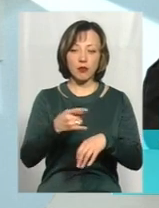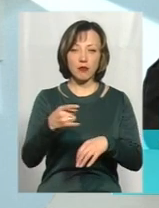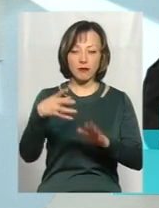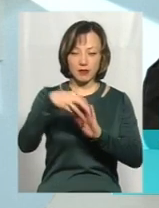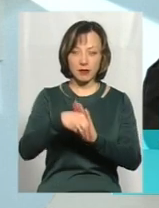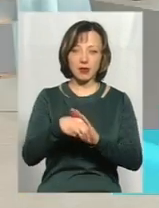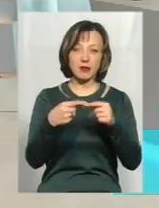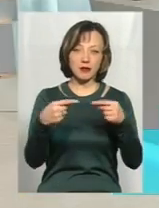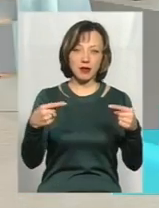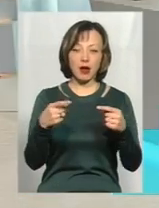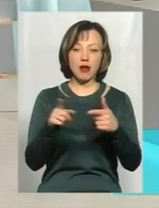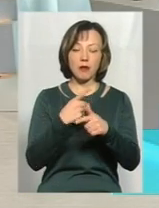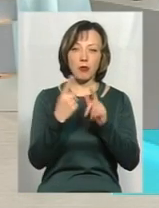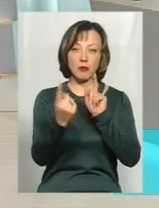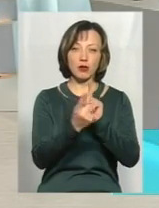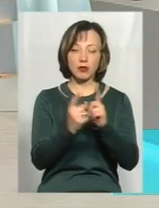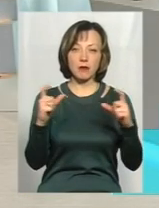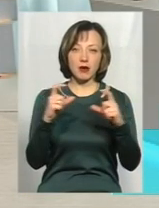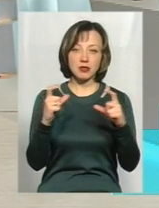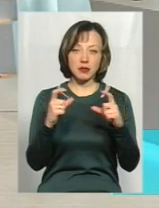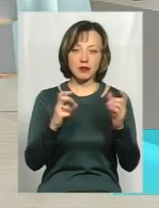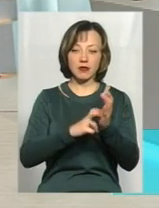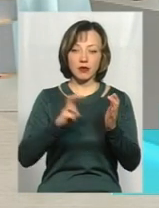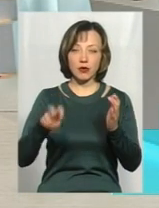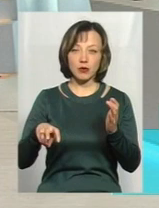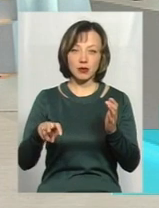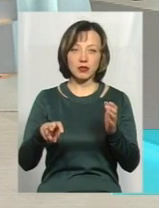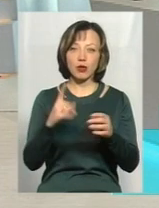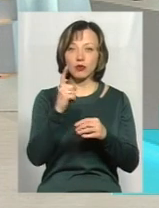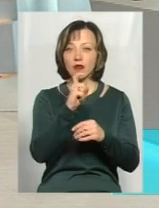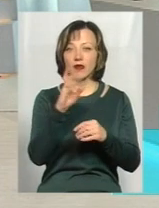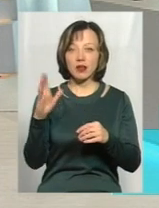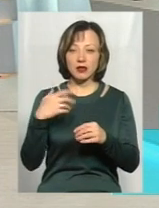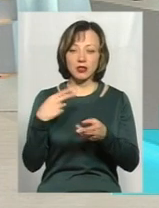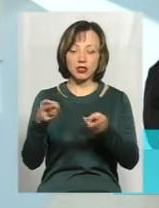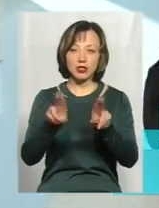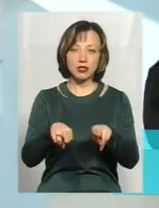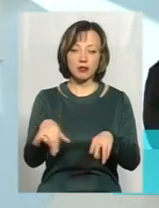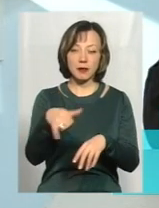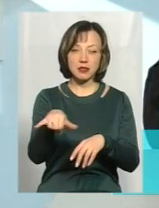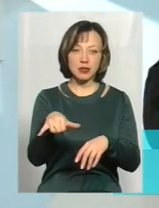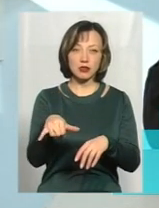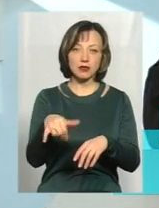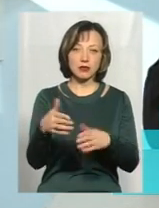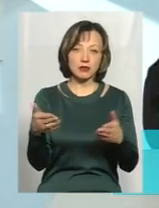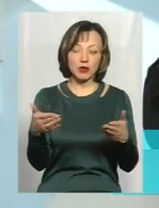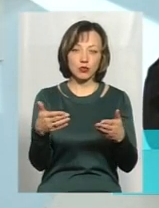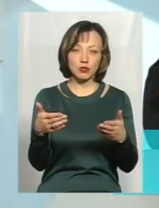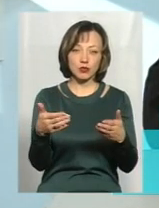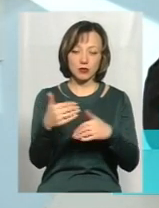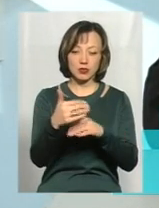підходять до магазину, наприклад, вибігає, мені тільки на хвилинку, я залишив там барсетку чи сумку якось,